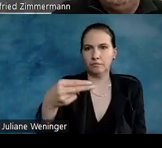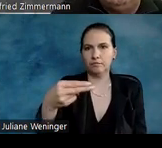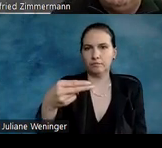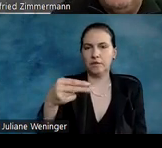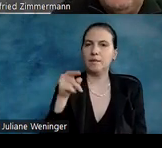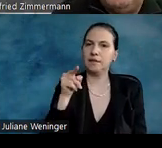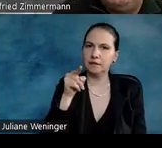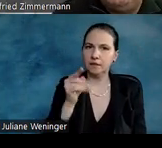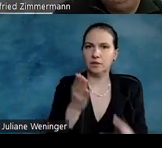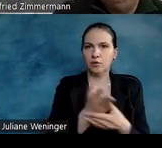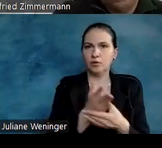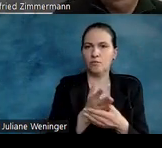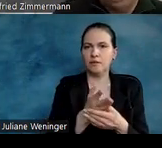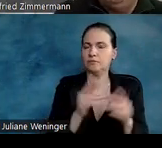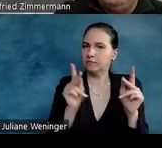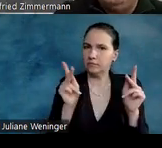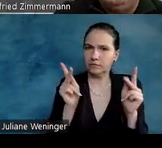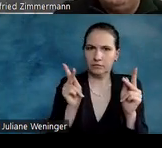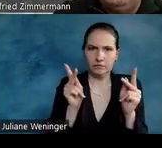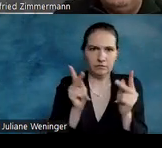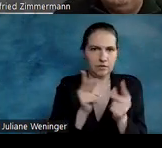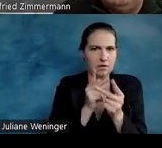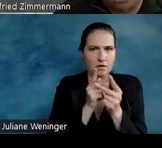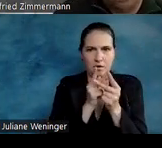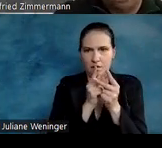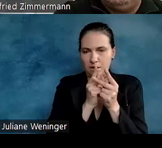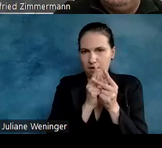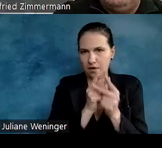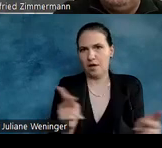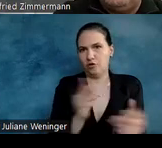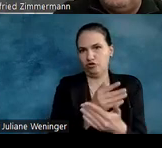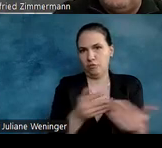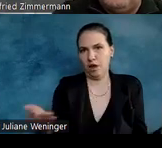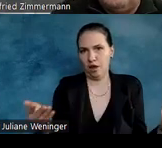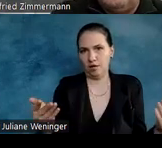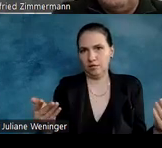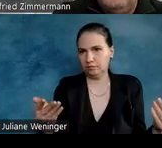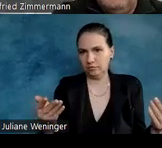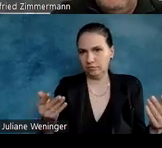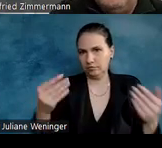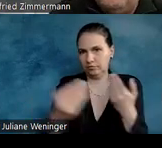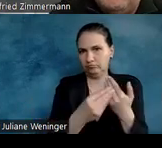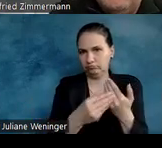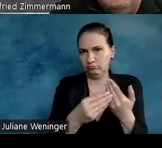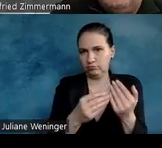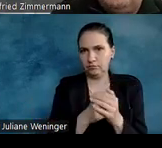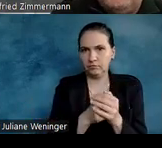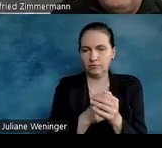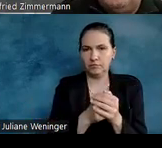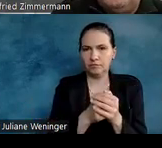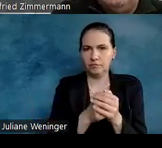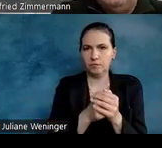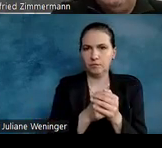Dokument hat seine Texte nicht mit einer Sprache ausgezeichnet. Also keine